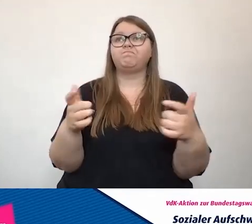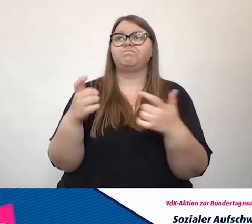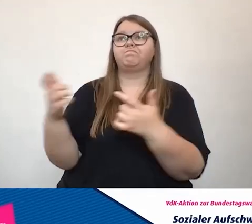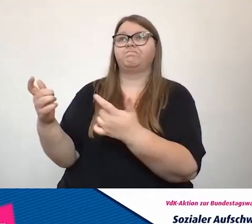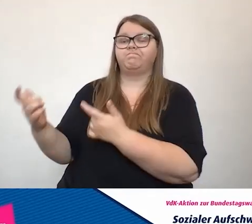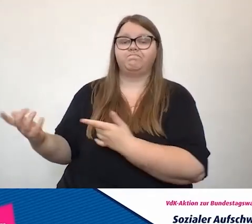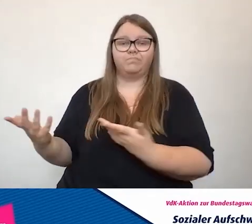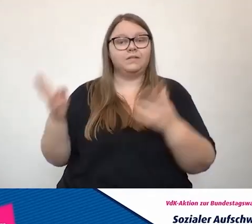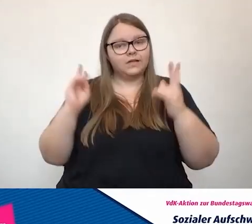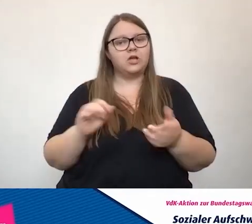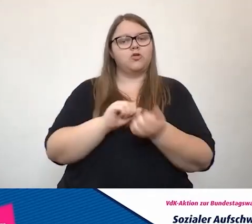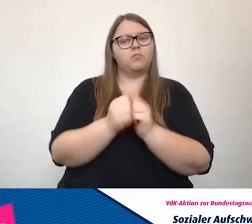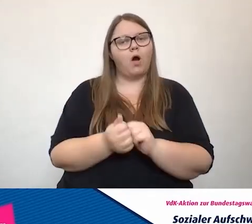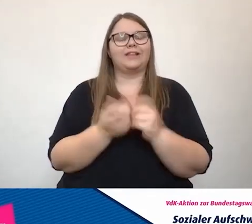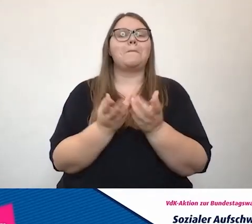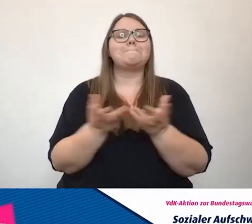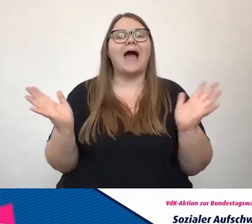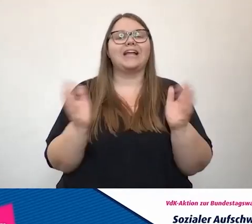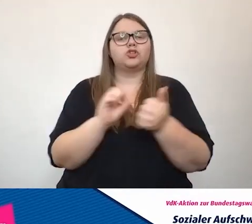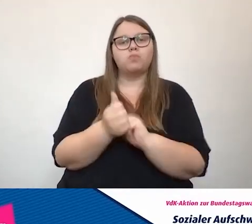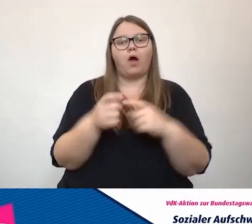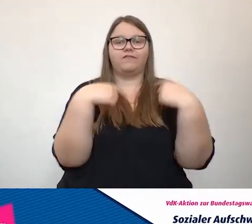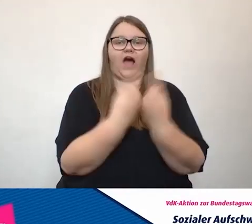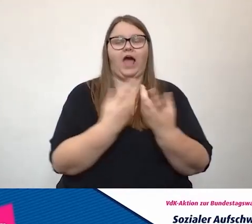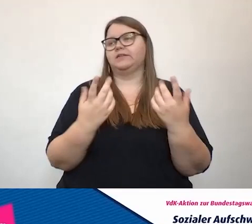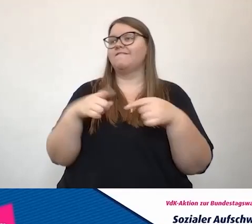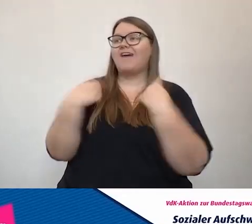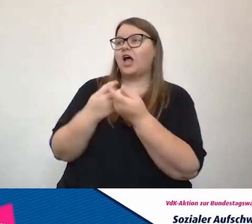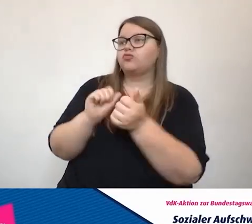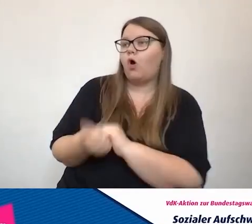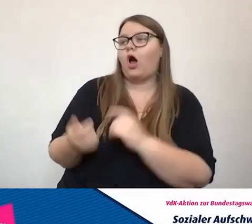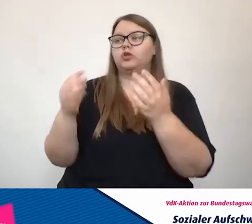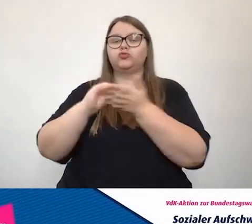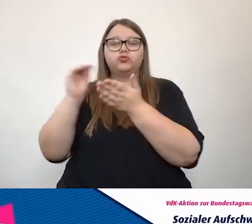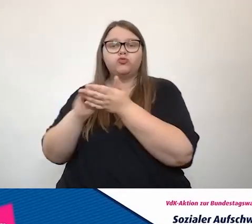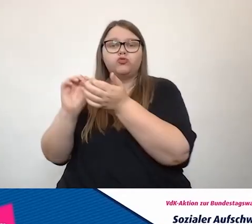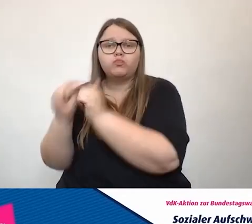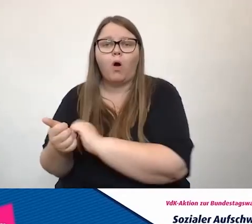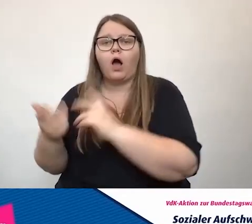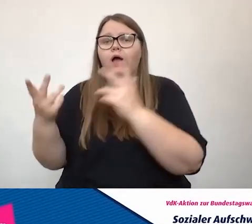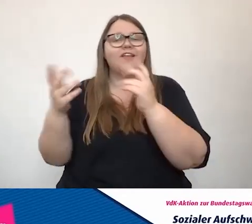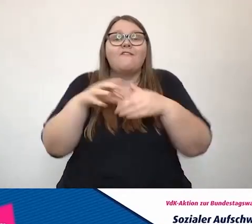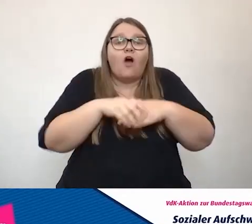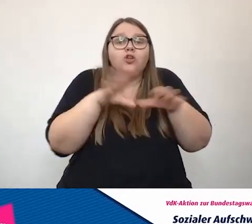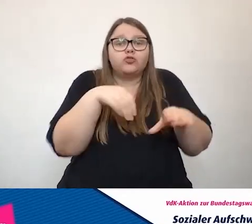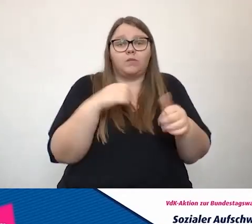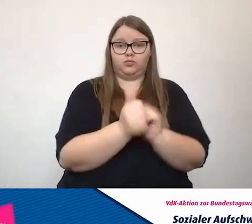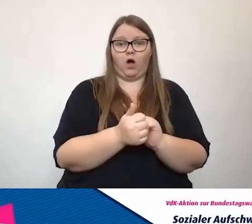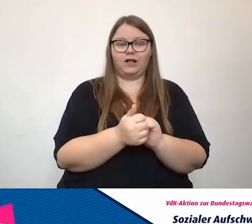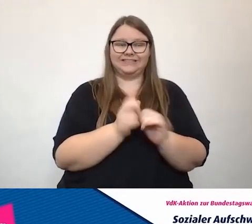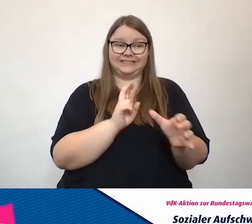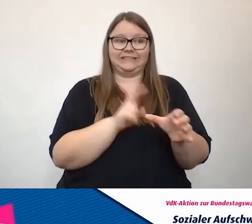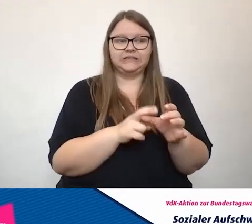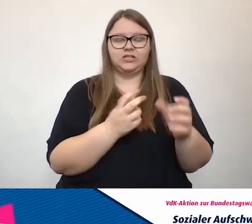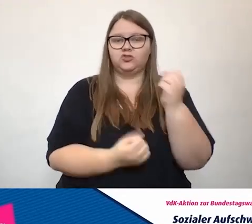in einen Sport, in Breitensport, Vereinssport, Sport in der Schule, Sport mit Freundinnen und Freunden ist noch zu schwierig, weil es